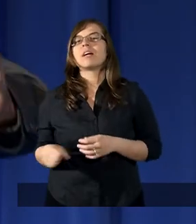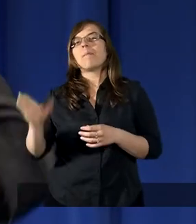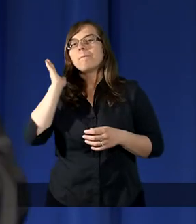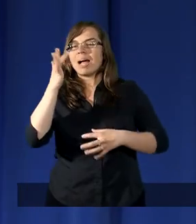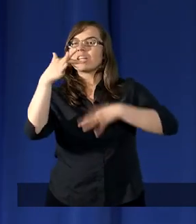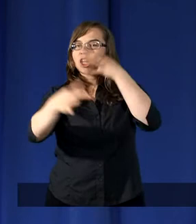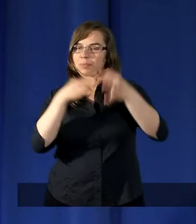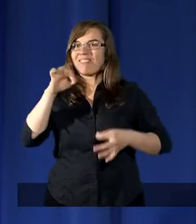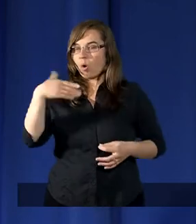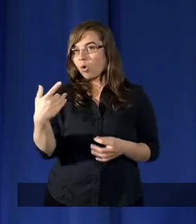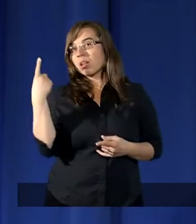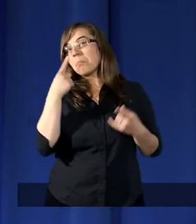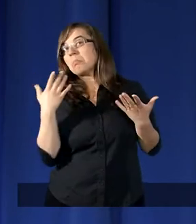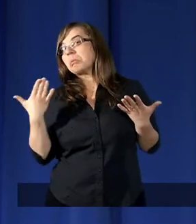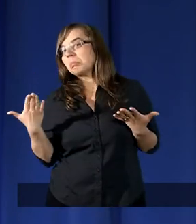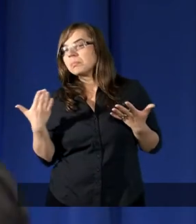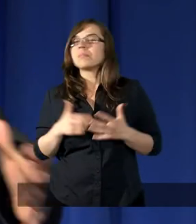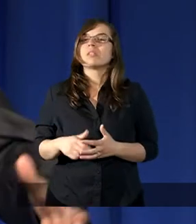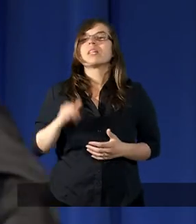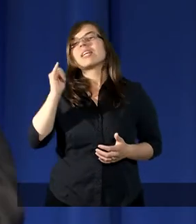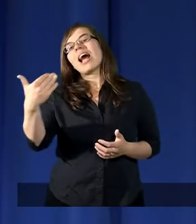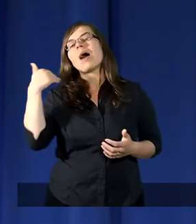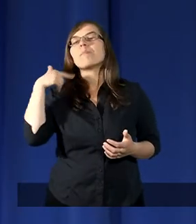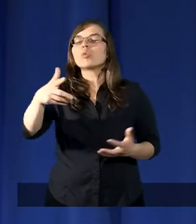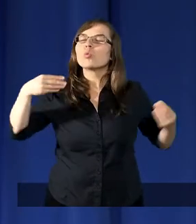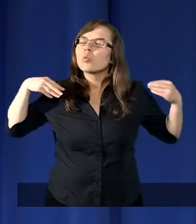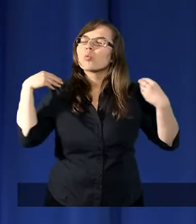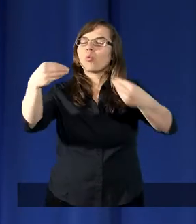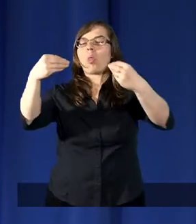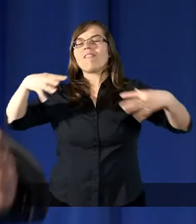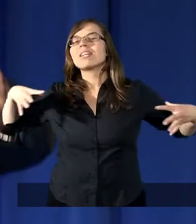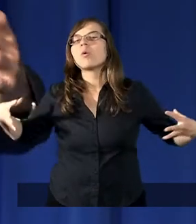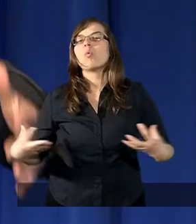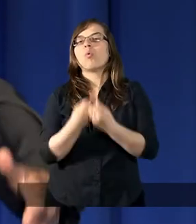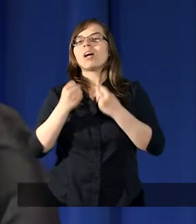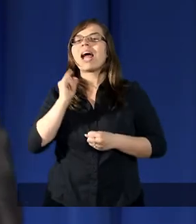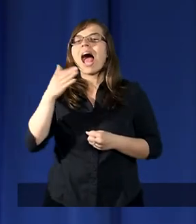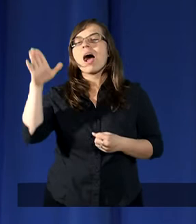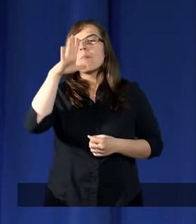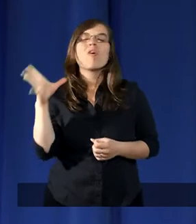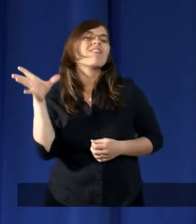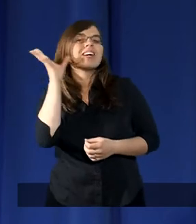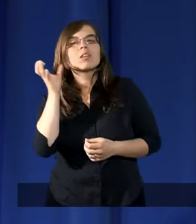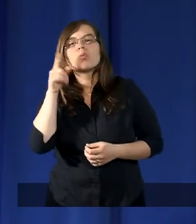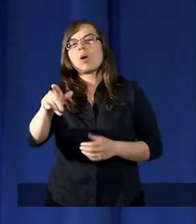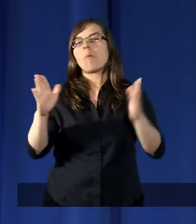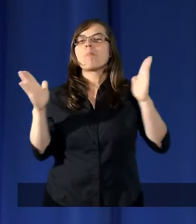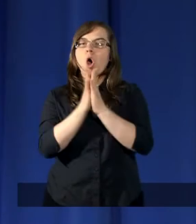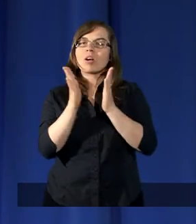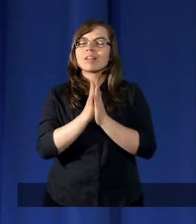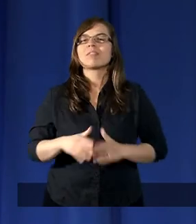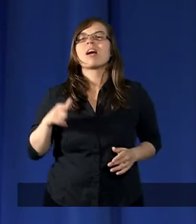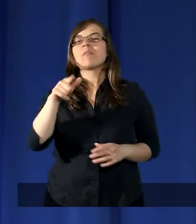śpiewał o tym, jak był cudownie uratowany, jak Bóg wysłuchał modlitwy,